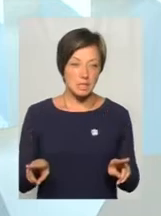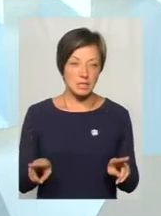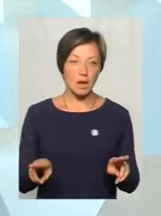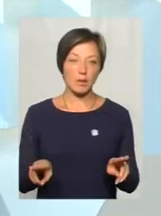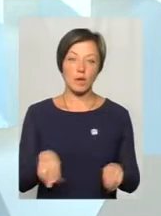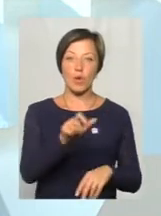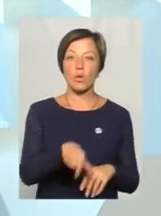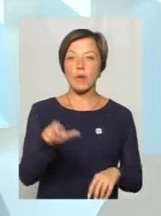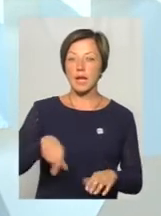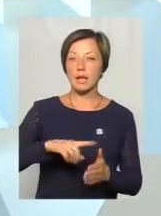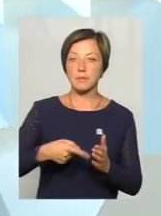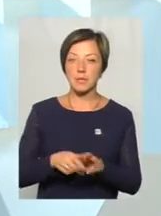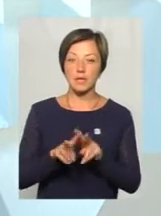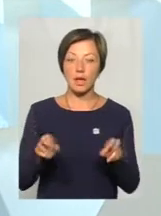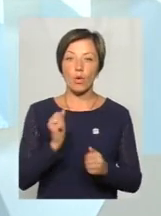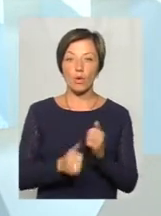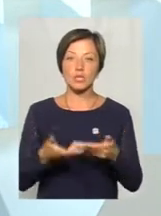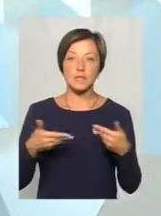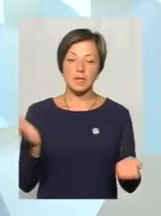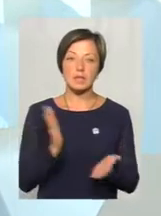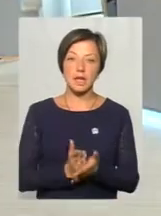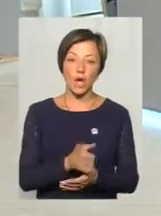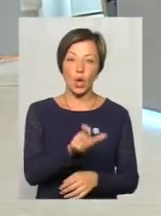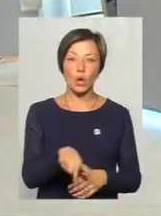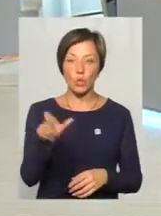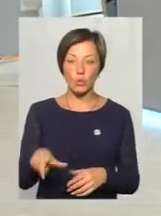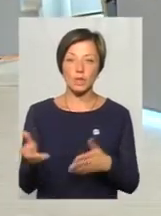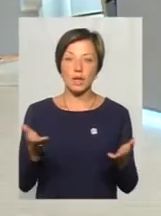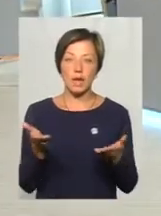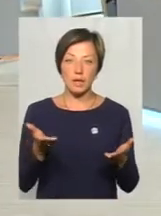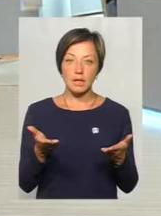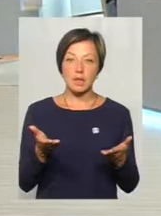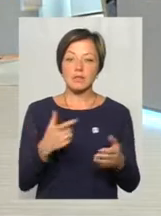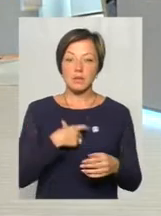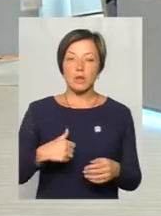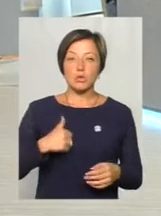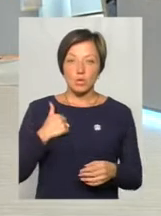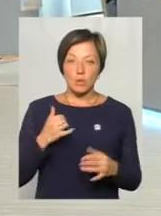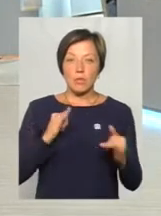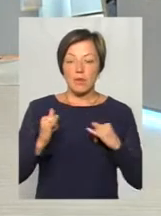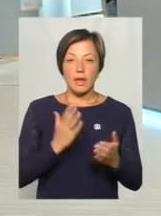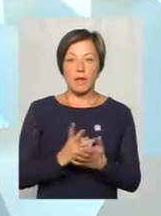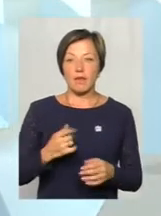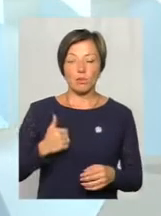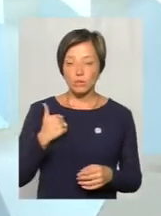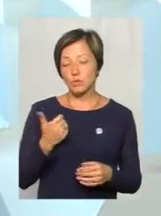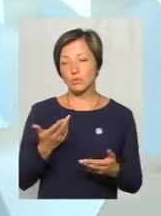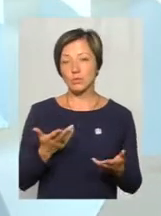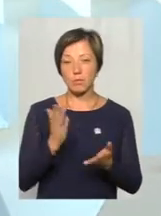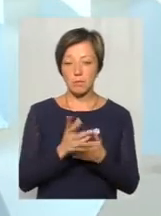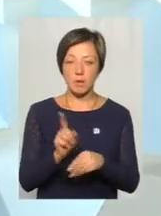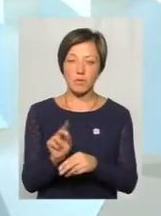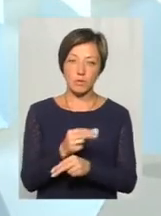громадяни міста, як і кожен з нас. Є люди, які себе достойно поводять, є недостойно поводять. Ми маємо